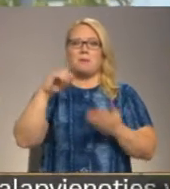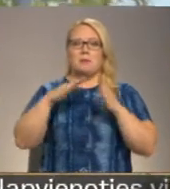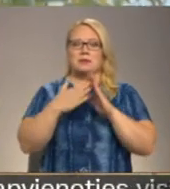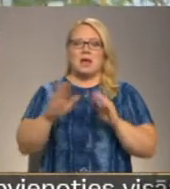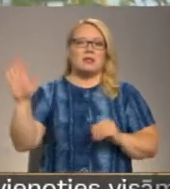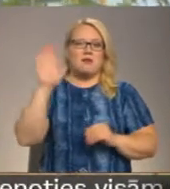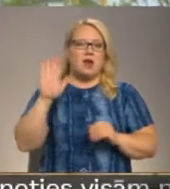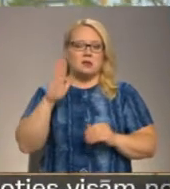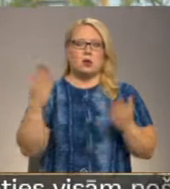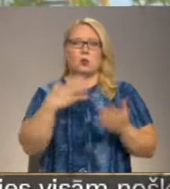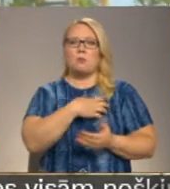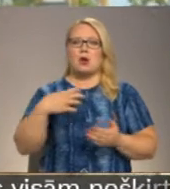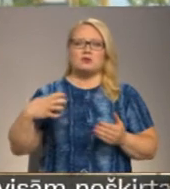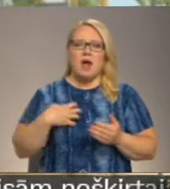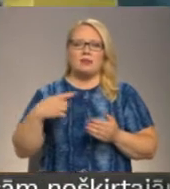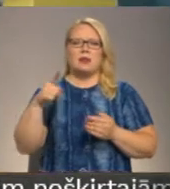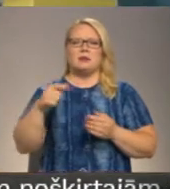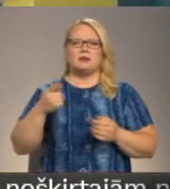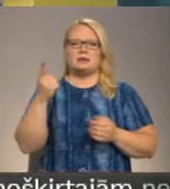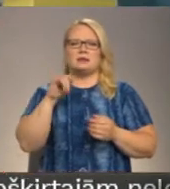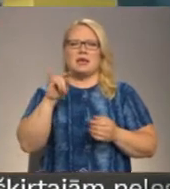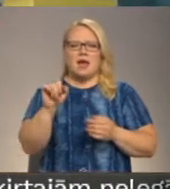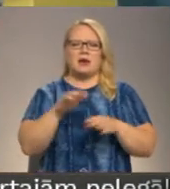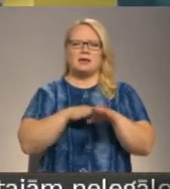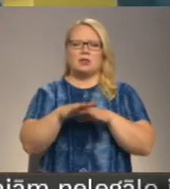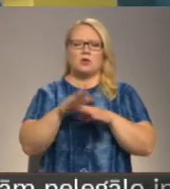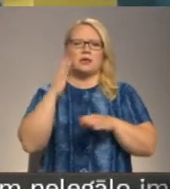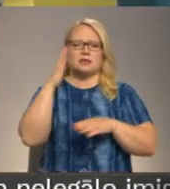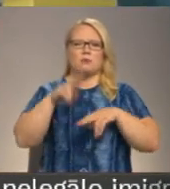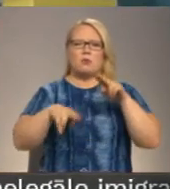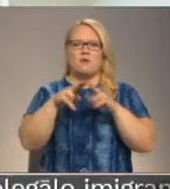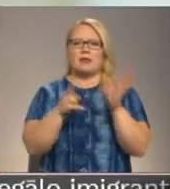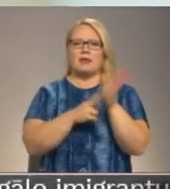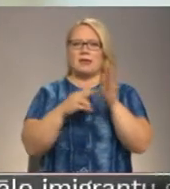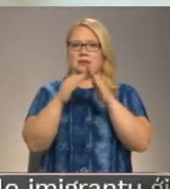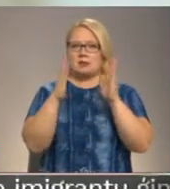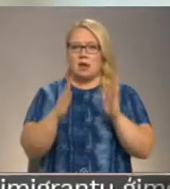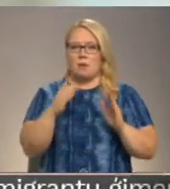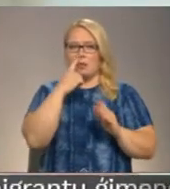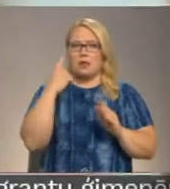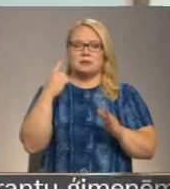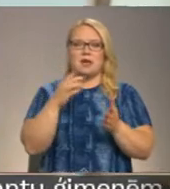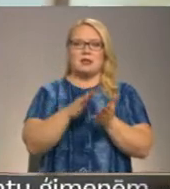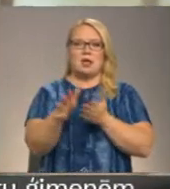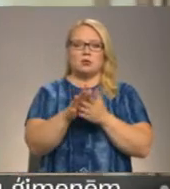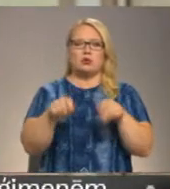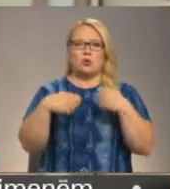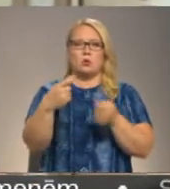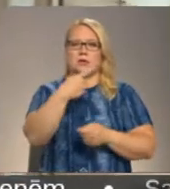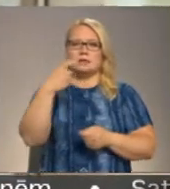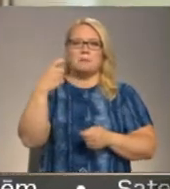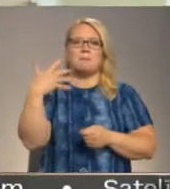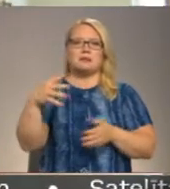valstī, kurā pašvaldības kapitāla sabiedrība īstenojusi ieceri būvēt īris namus. Nesen kā eksploatācijā nodoti 150